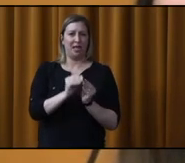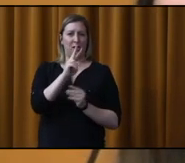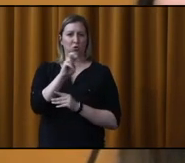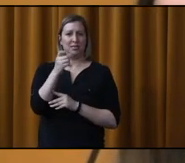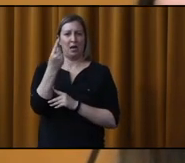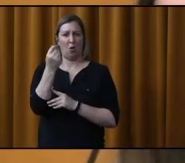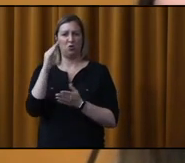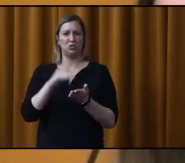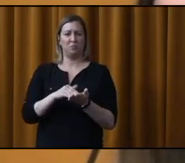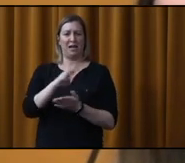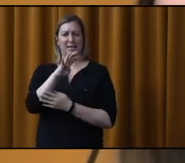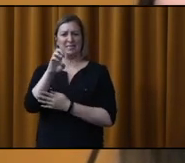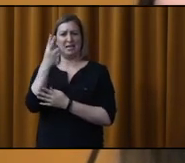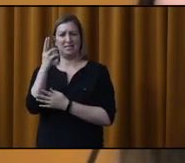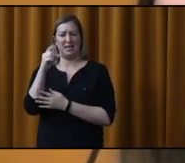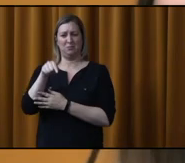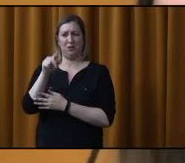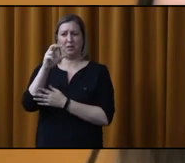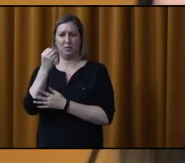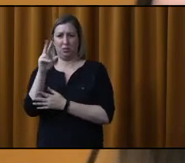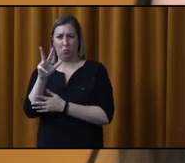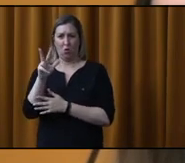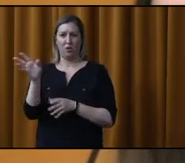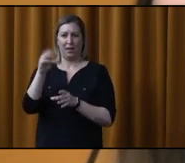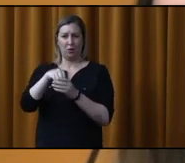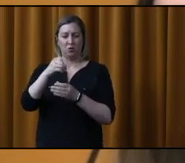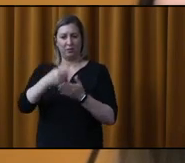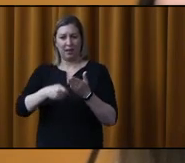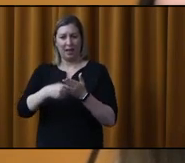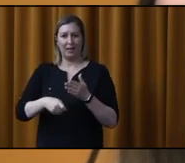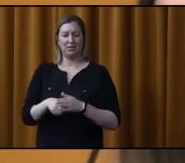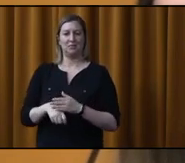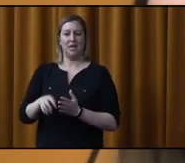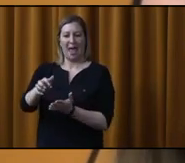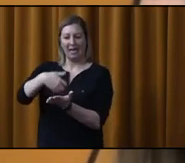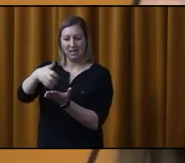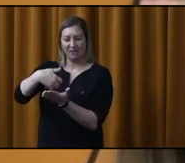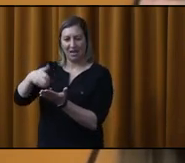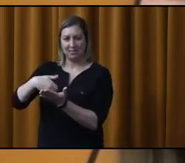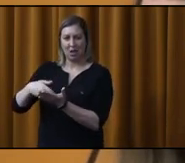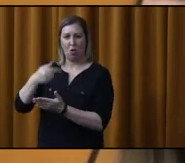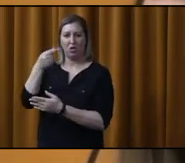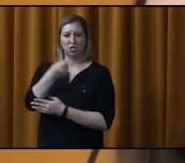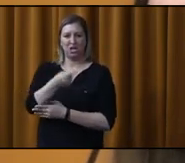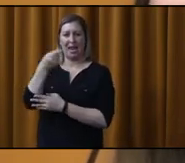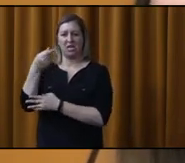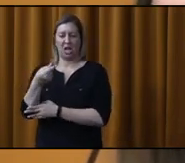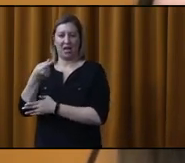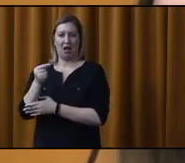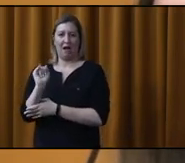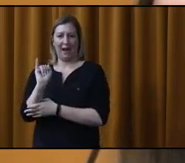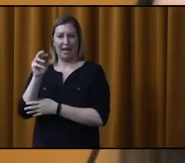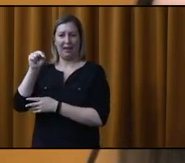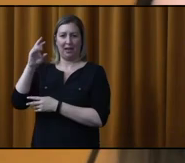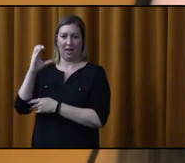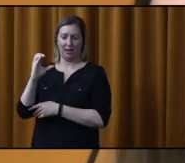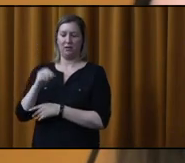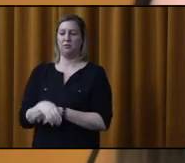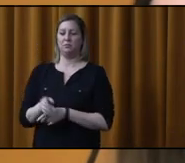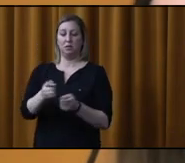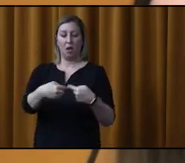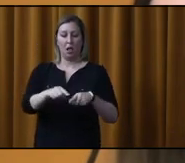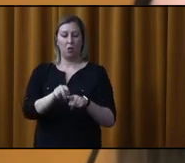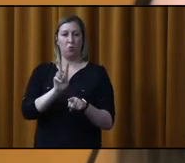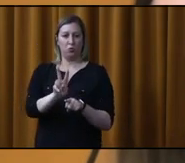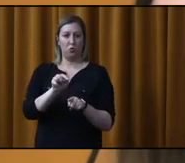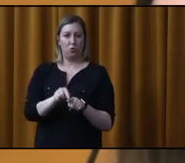416,3 incluant les taxes, excavation G, Gingras, incorporé. Pour le lot 2, pour